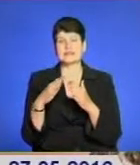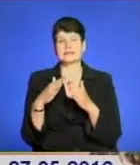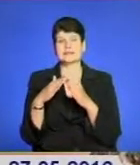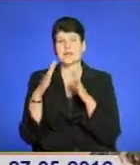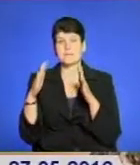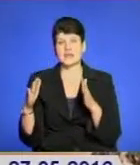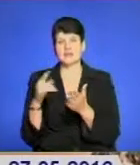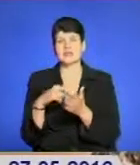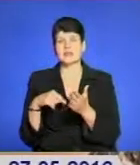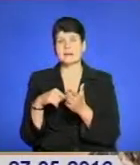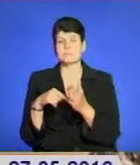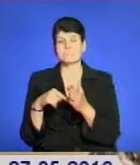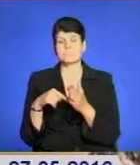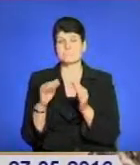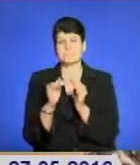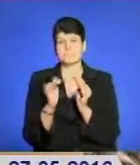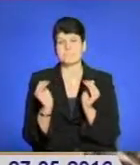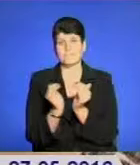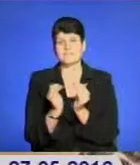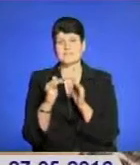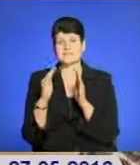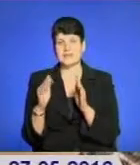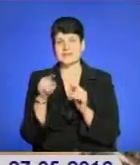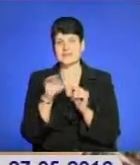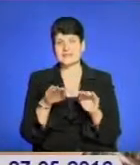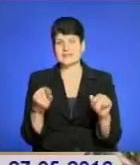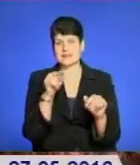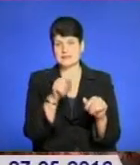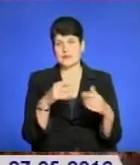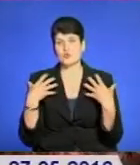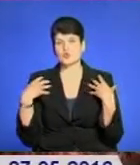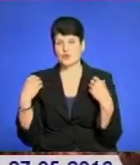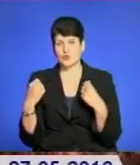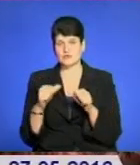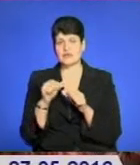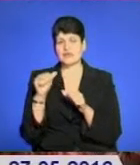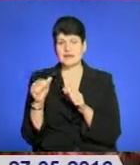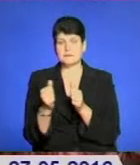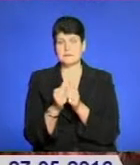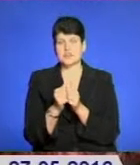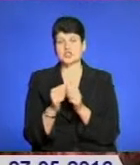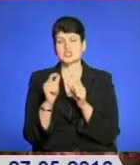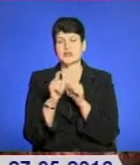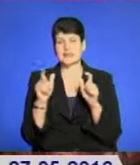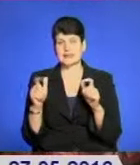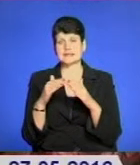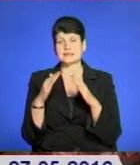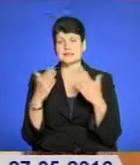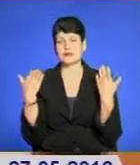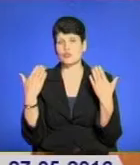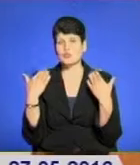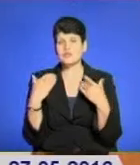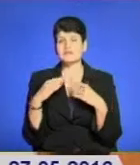містечка, і власне діти там оздоровлюються. Окрім пришкільних таборів, на всій території